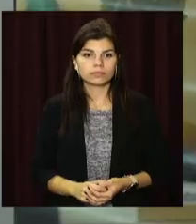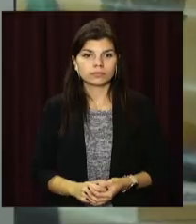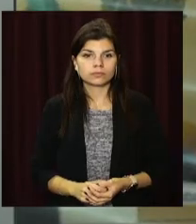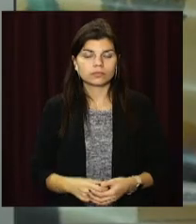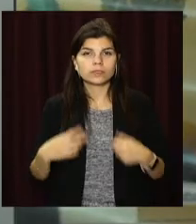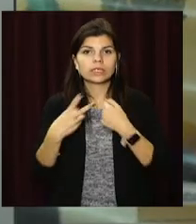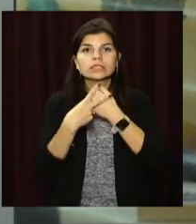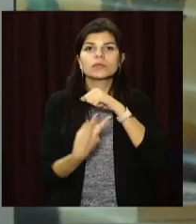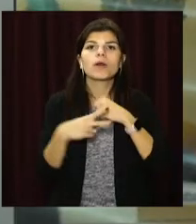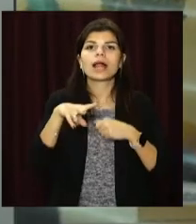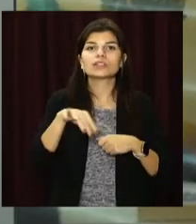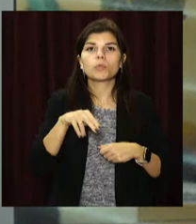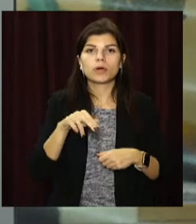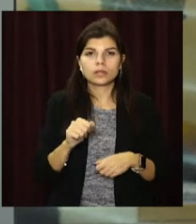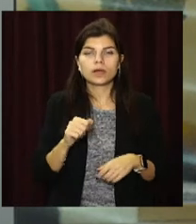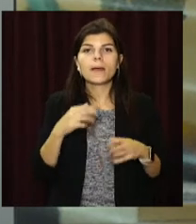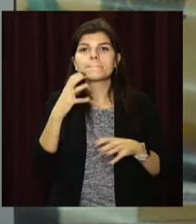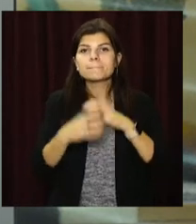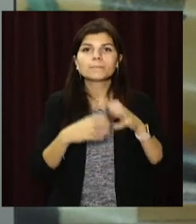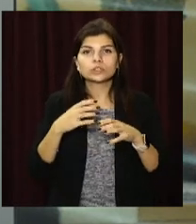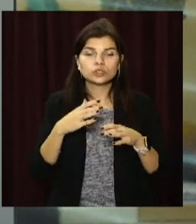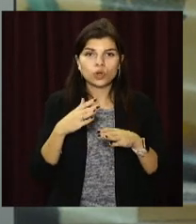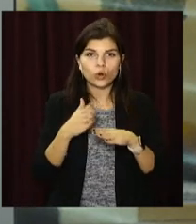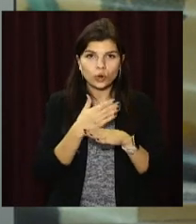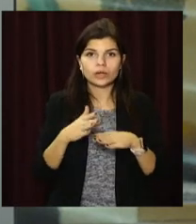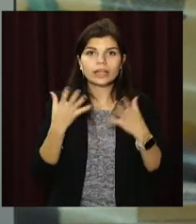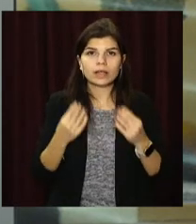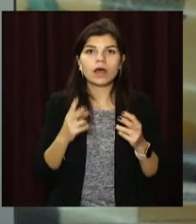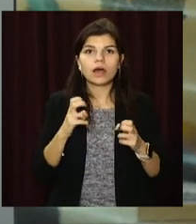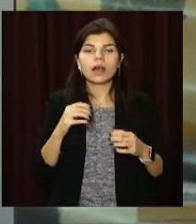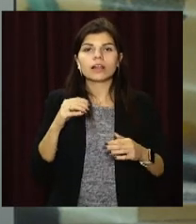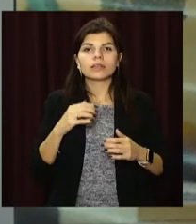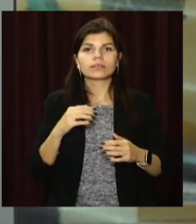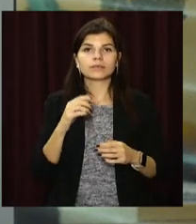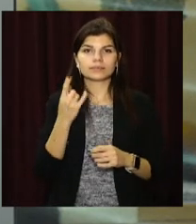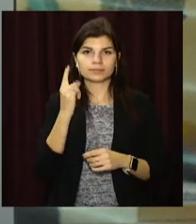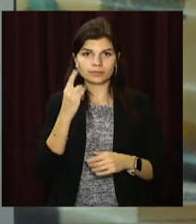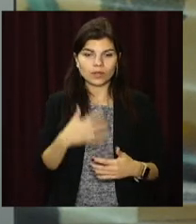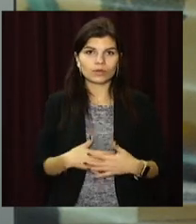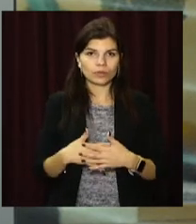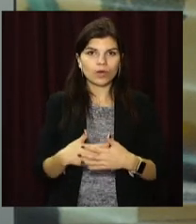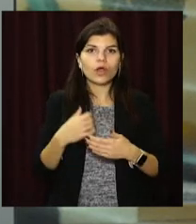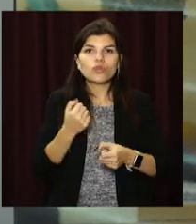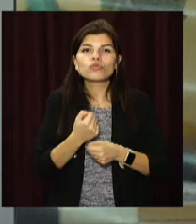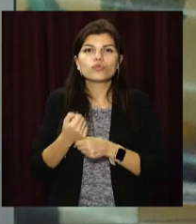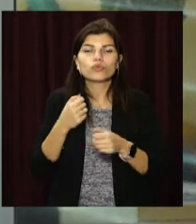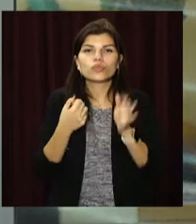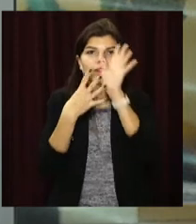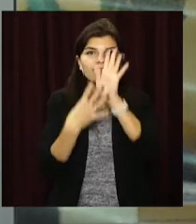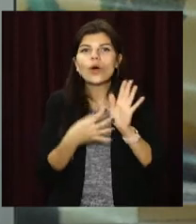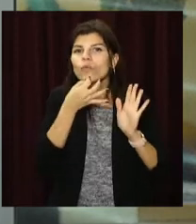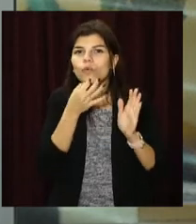17 листопада – Міжнародний день недоношених дітей. За статистикою, щорічно на планеті майже 15 мільйонів